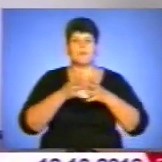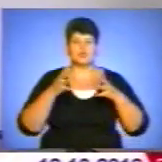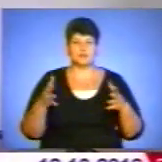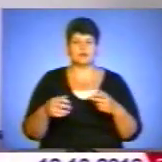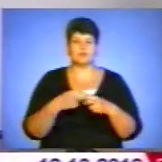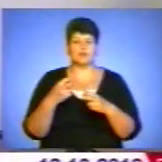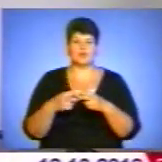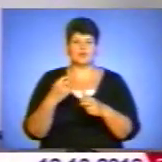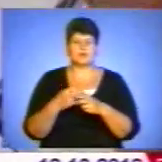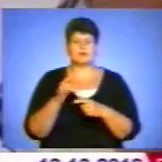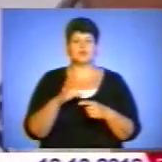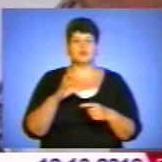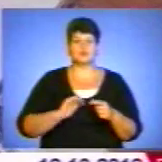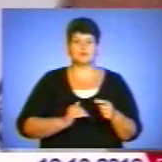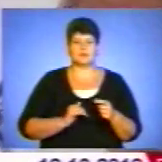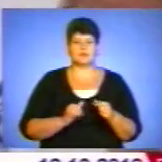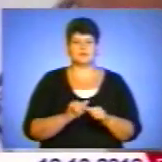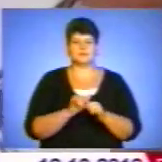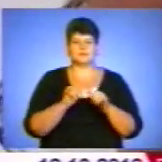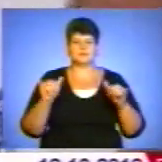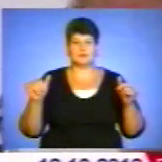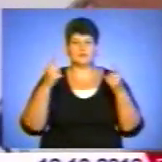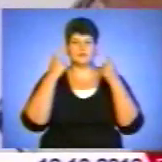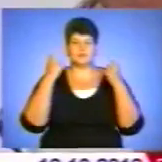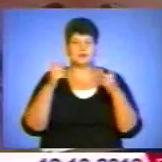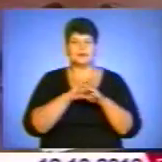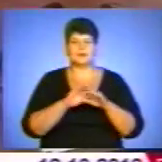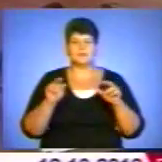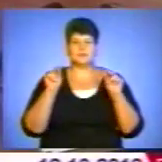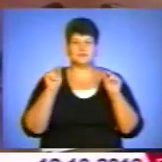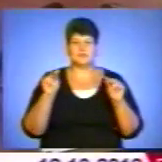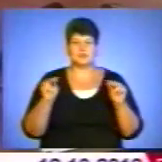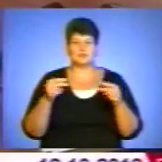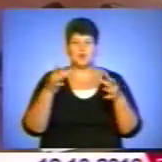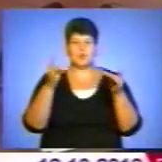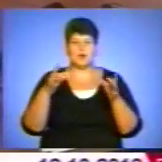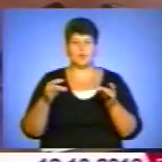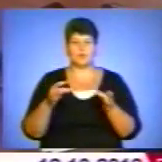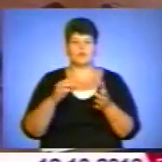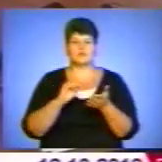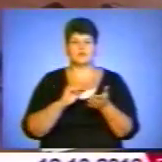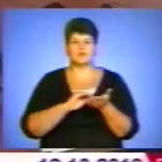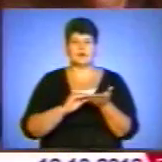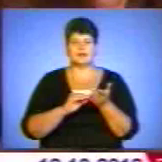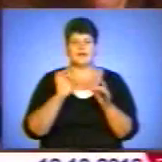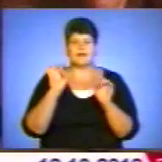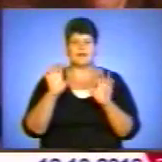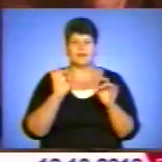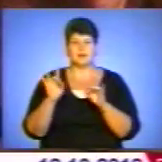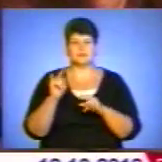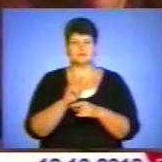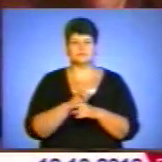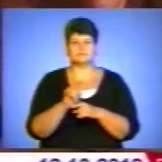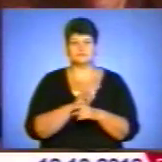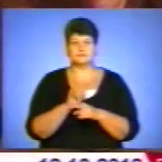Суб'єкти господарювання поширювали інформацію недостовірно на упаковці товару чи рекламу, що вводить в оману споживача.